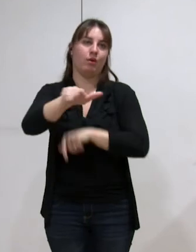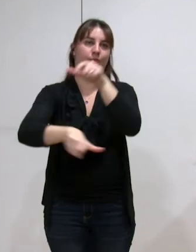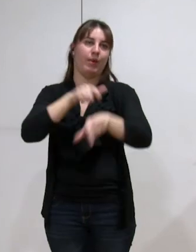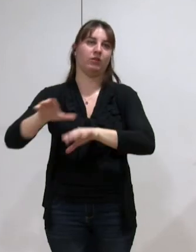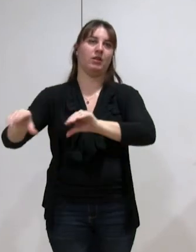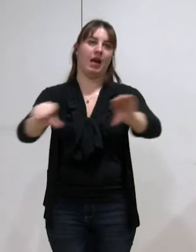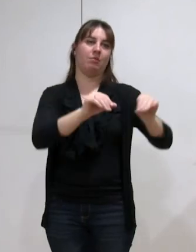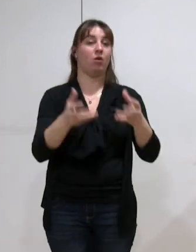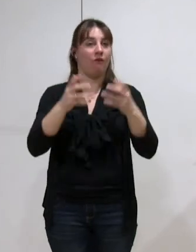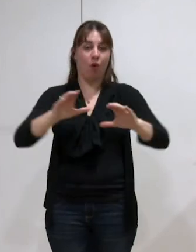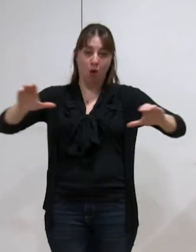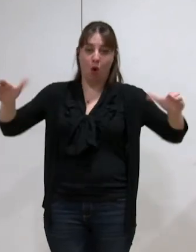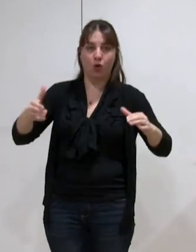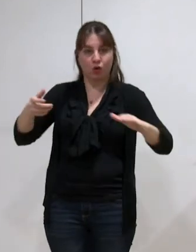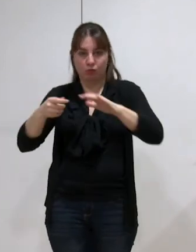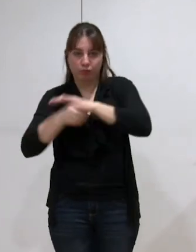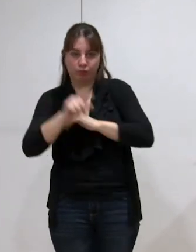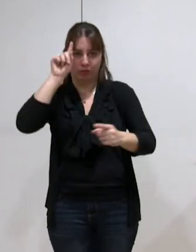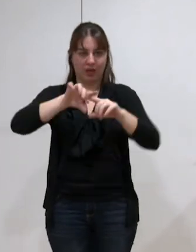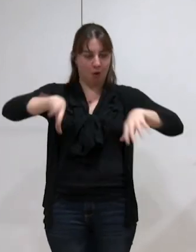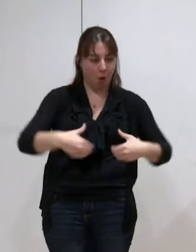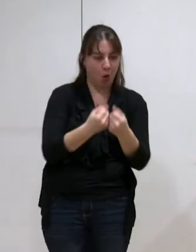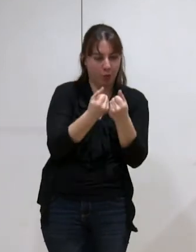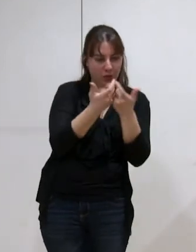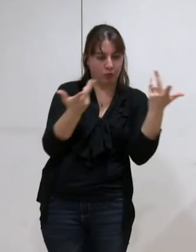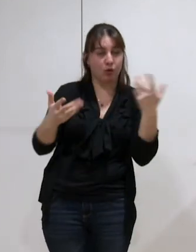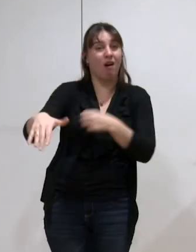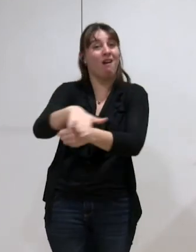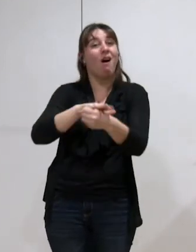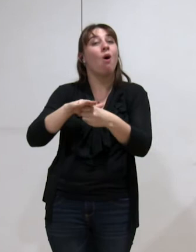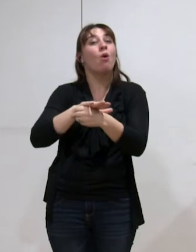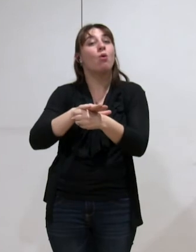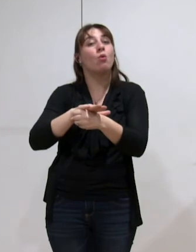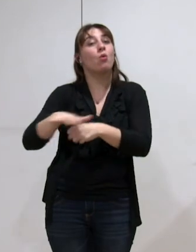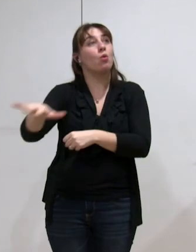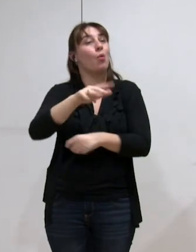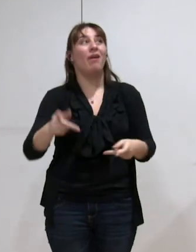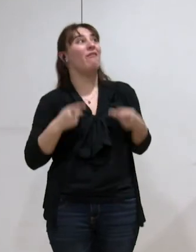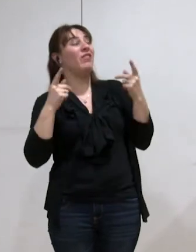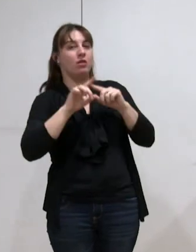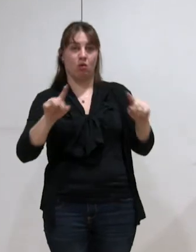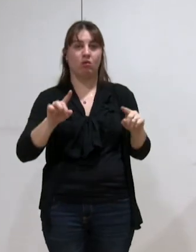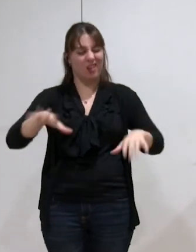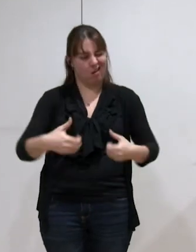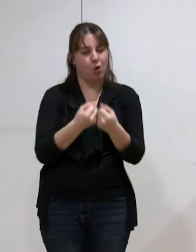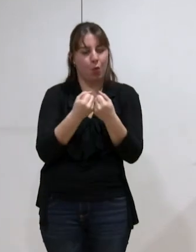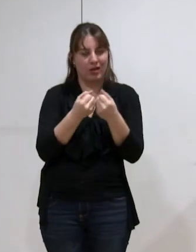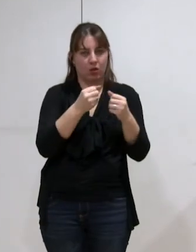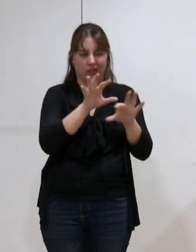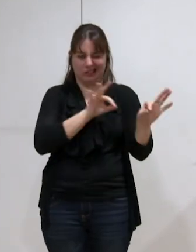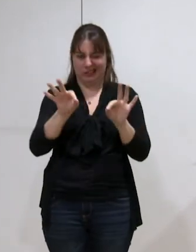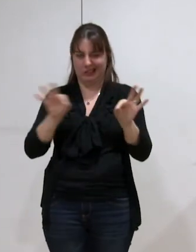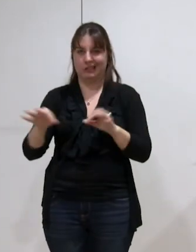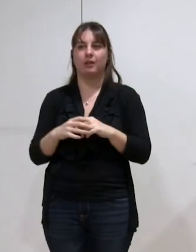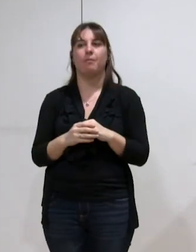que nous avons décidé de mettre ensemble pour gérer certaines compétences et pas l'ensemble de nos vies parce qu'il faut le rappeler le service